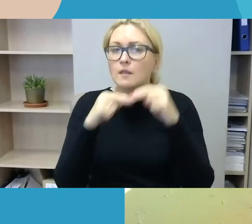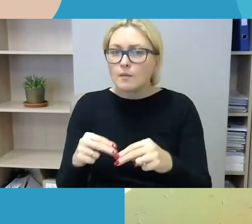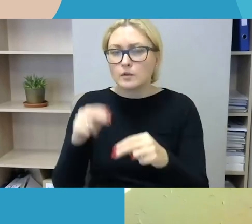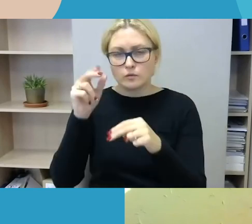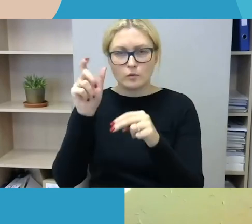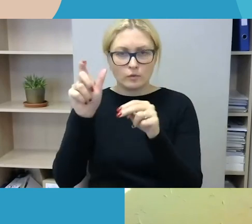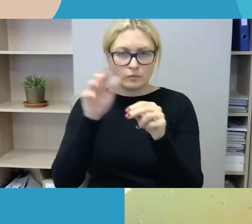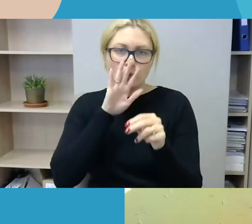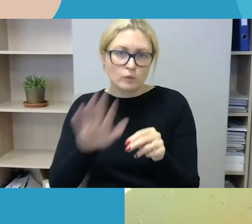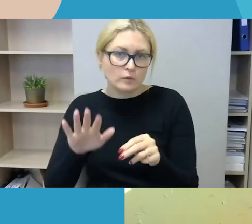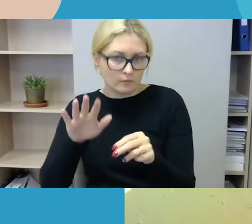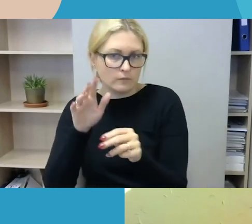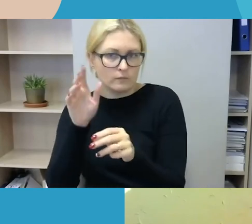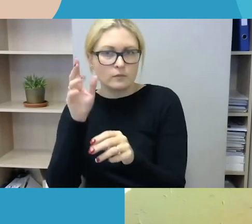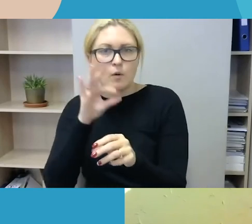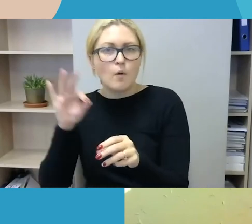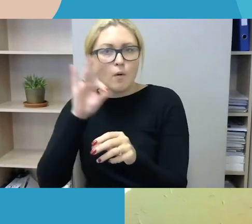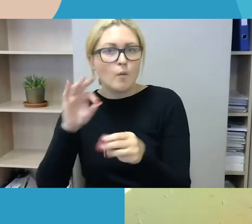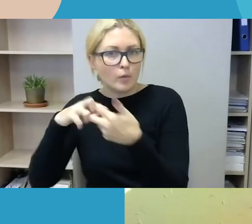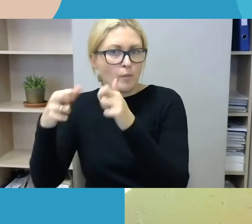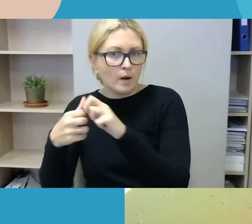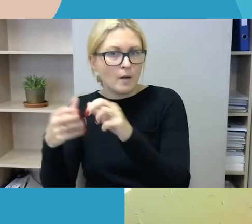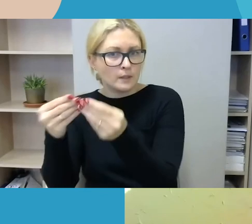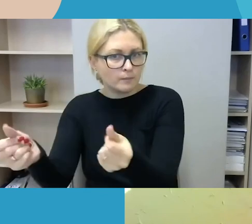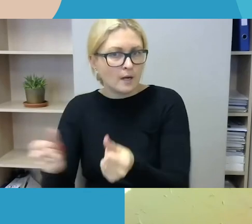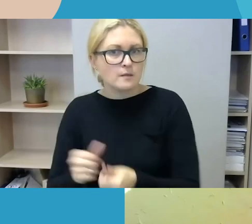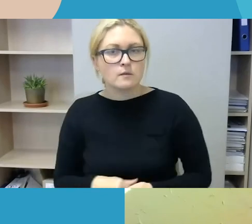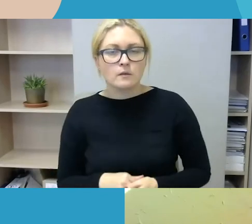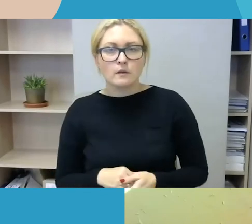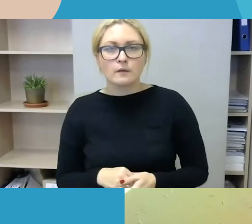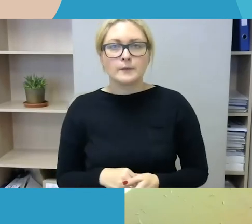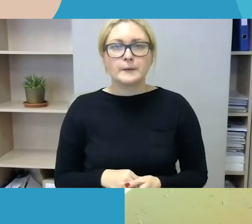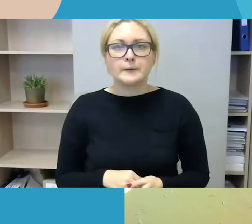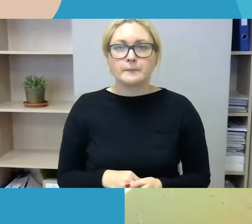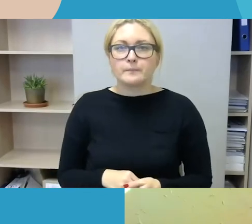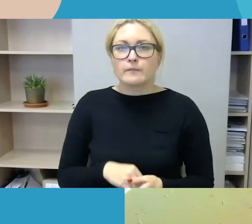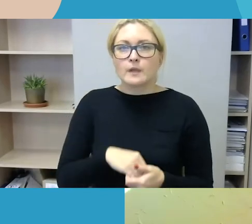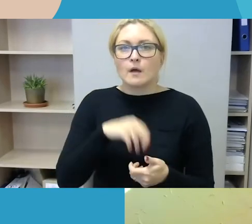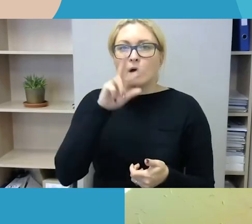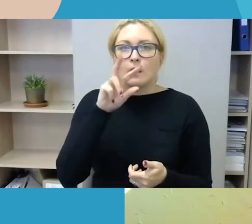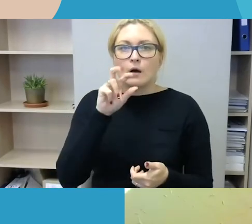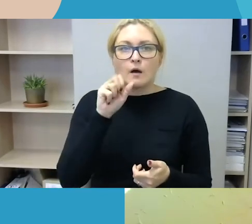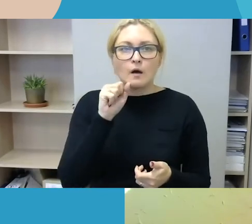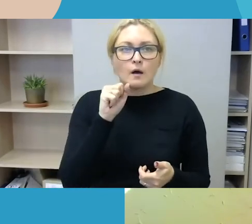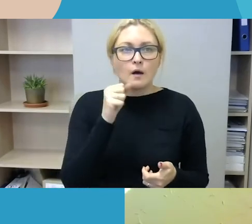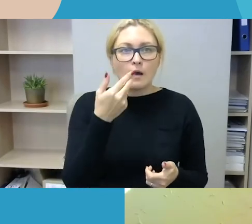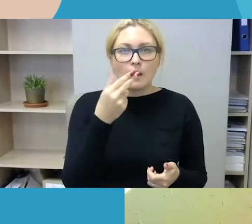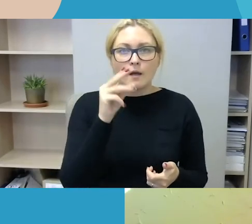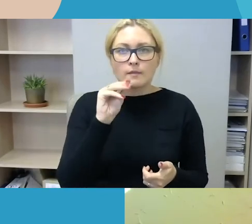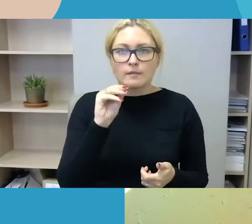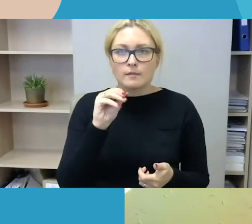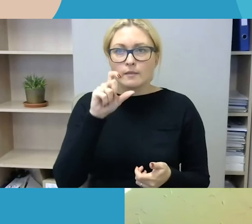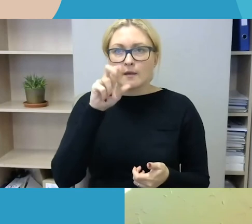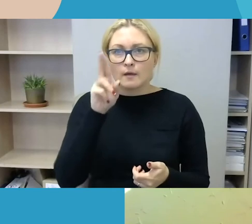turime vienį tiegą. O kaip kitose, tarkimės, Bošalyse, šitas dalykas yra